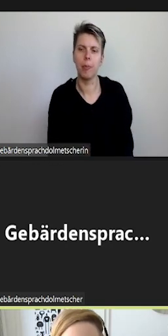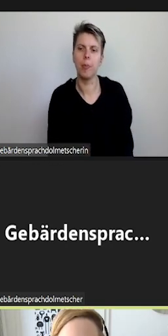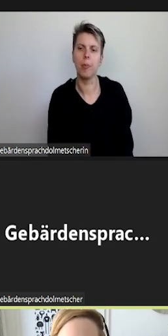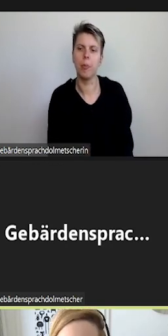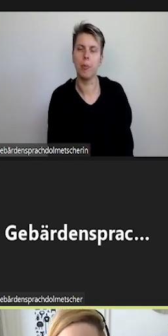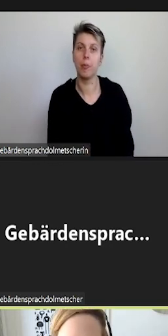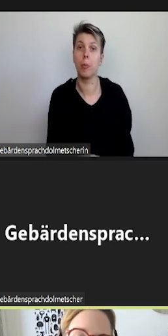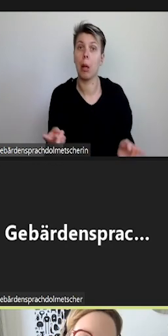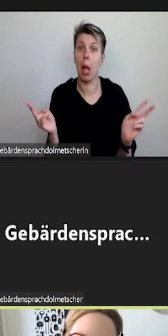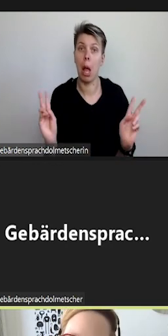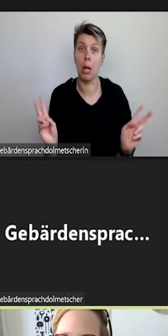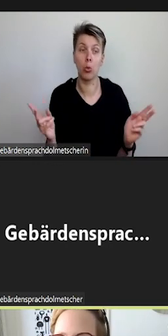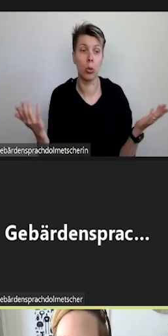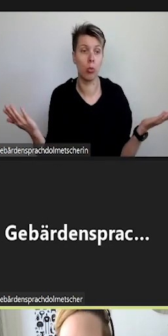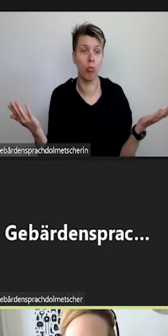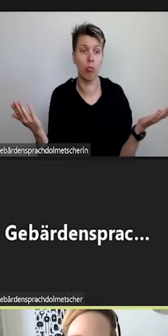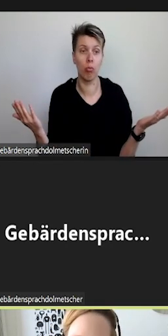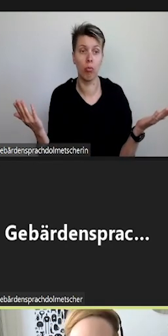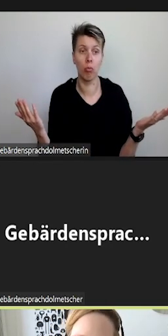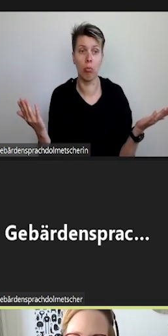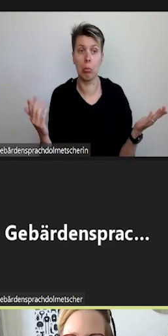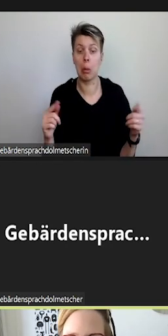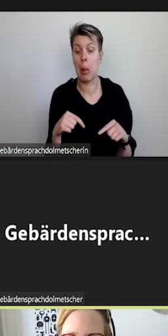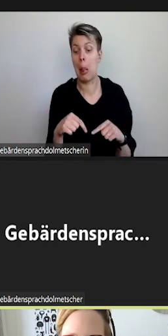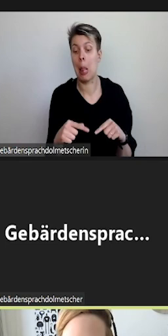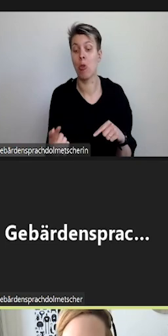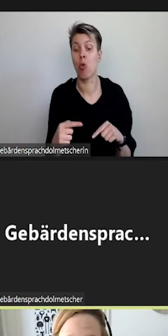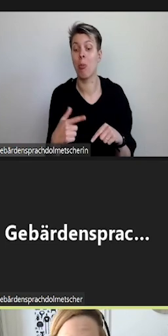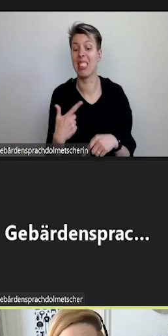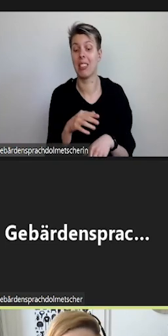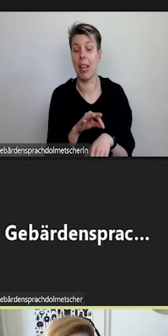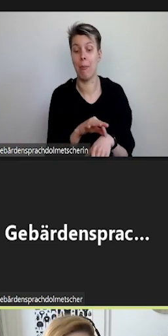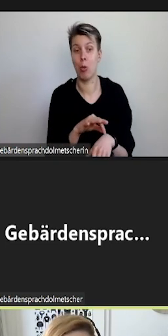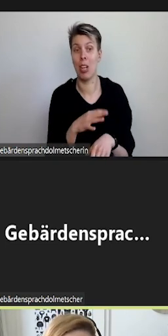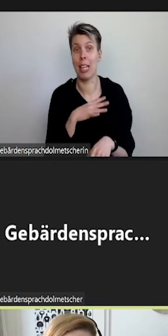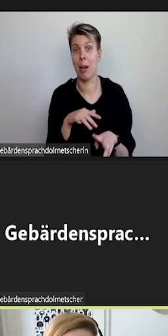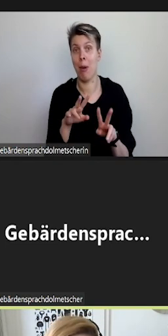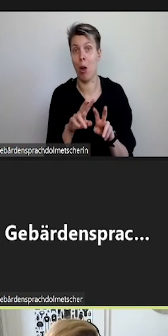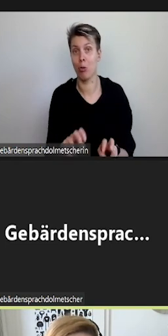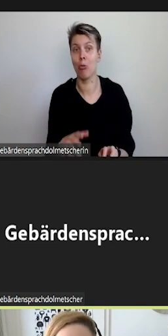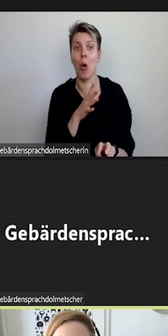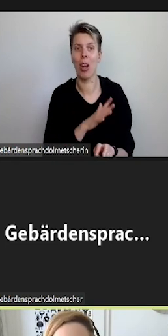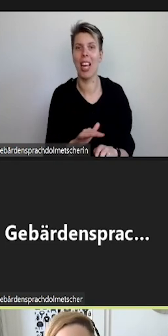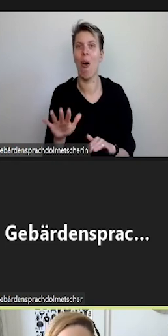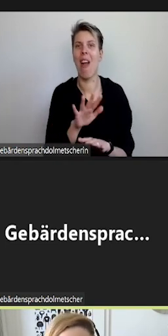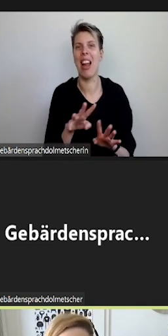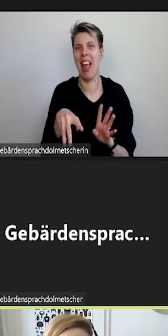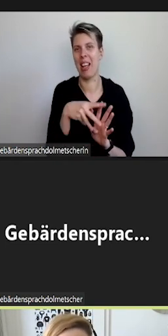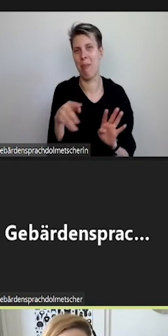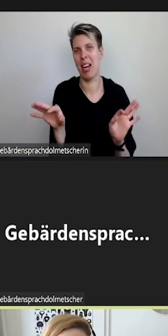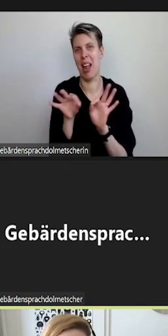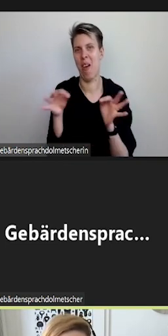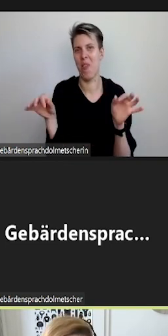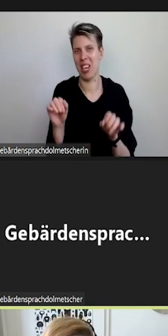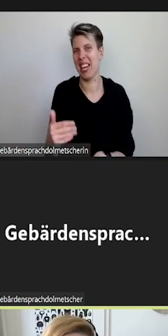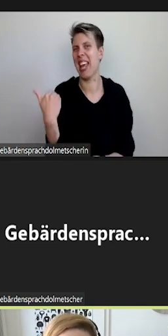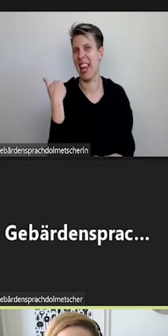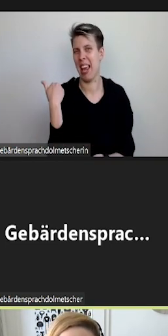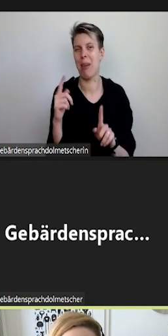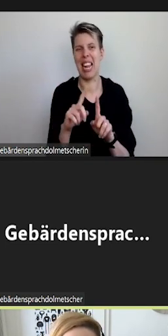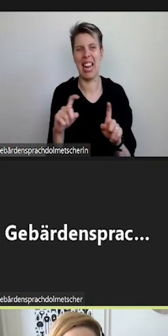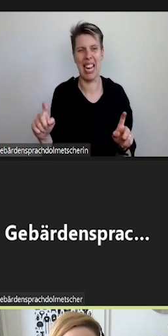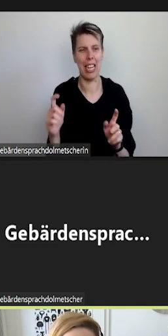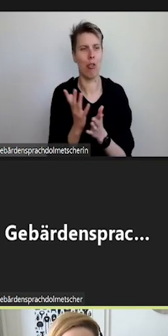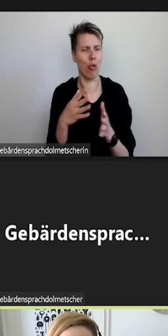Ansonsten könnten Sie diese ungefähr zwei Minuten auch nochmal nutzen, um den Lageplan aufzurufen. Den Link habe ich ja auch auf der Folie